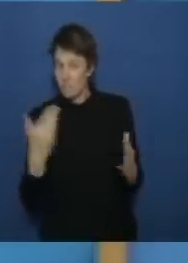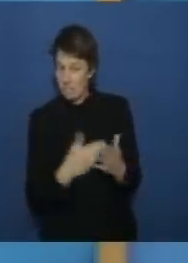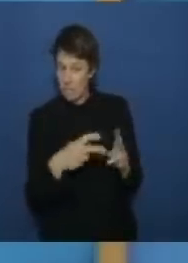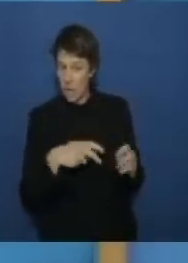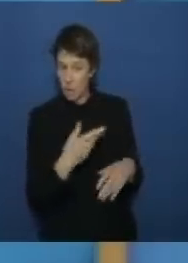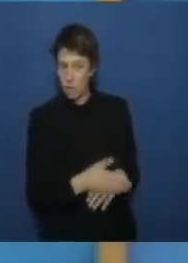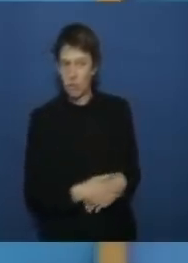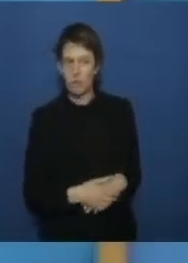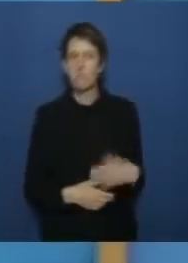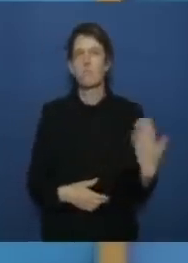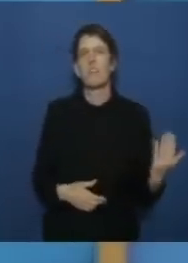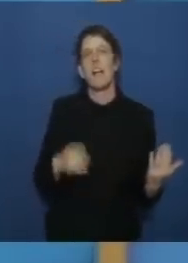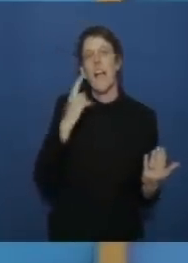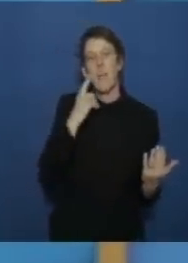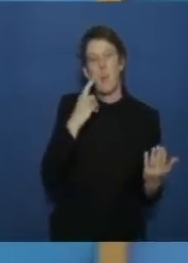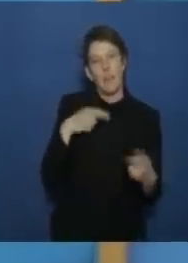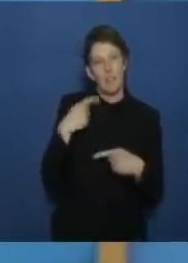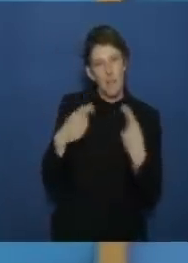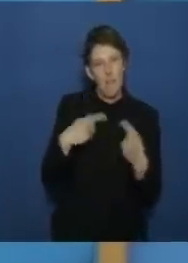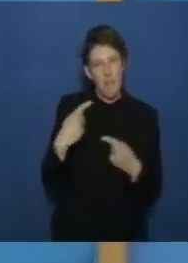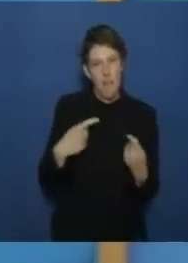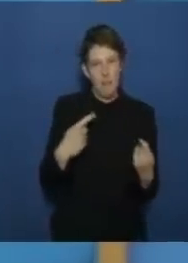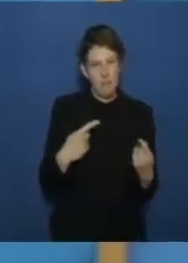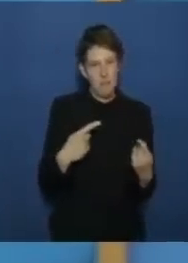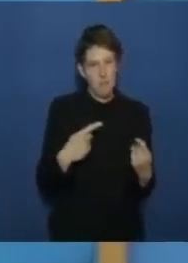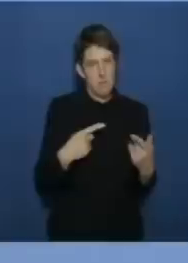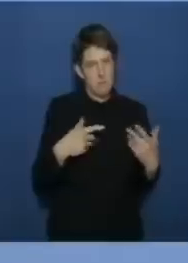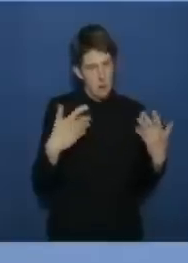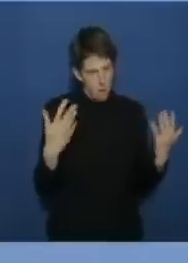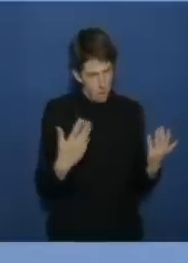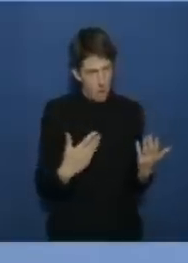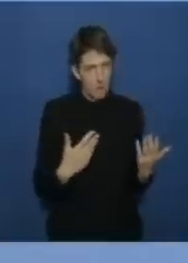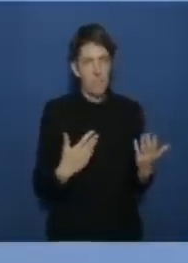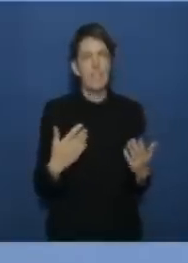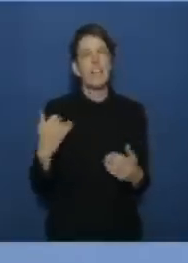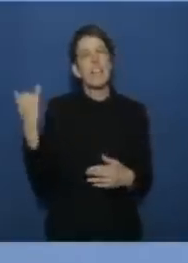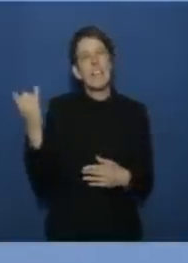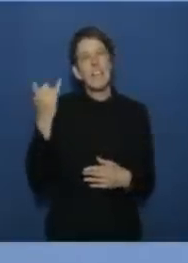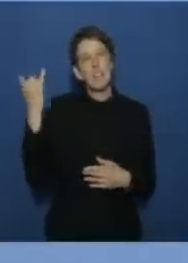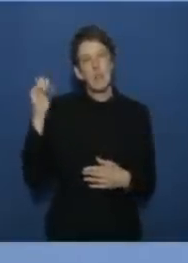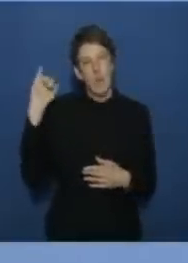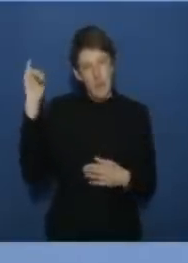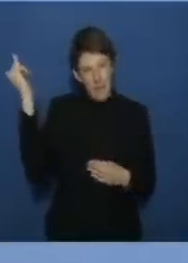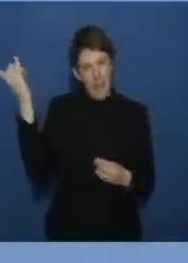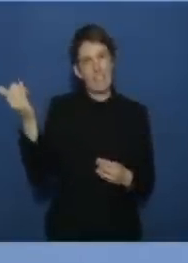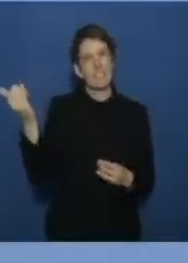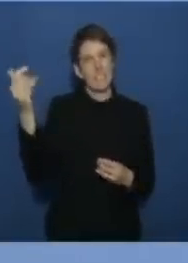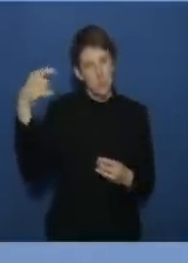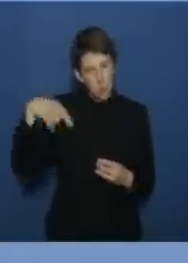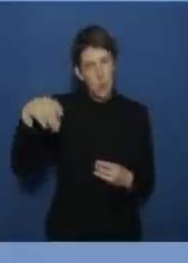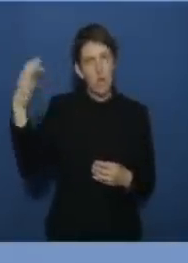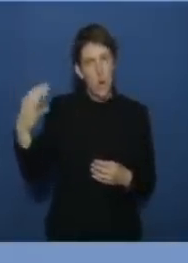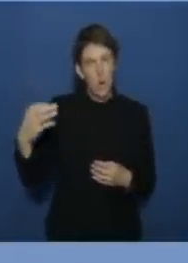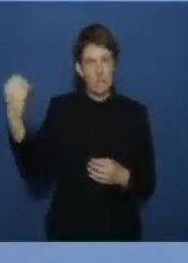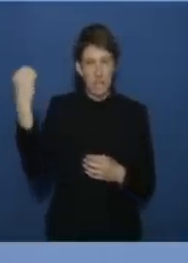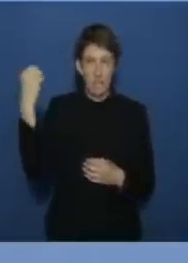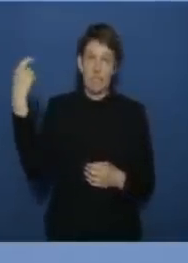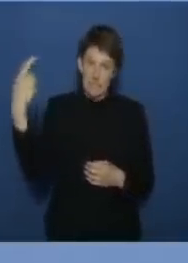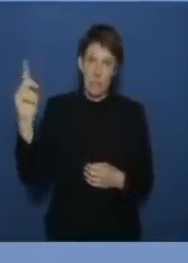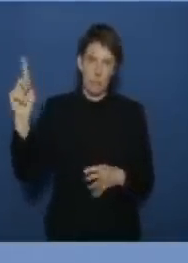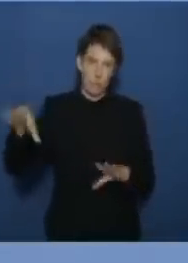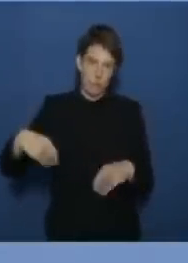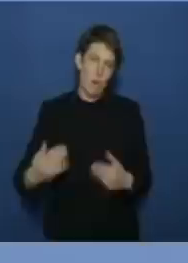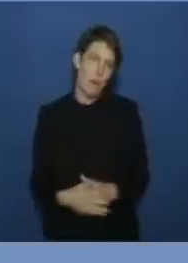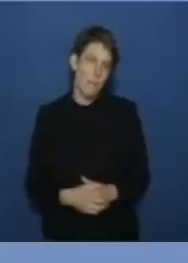also das derzeitige verfahren sieht vor dass die individuelle reise durch die ortskräfte selbst getragen wird